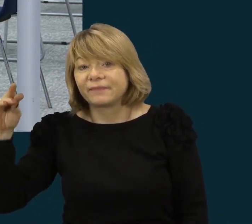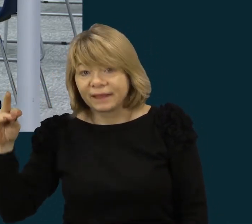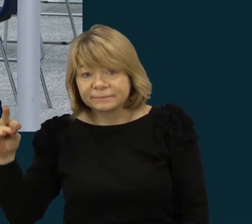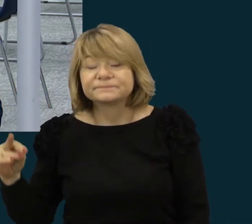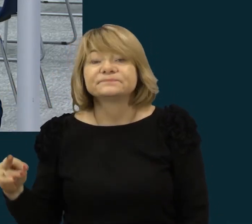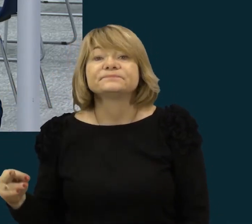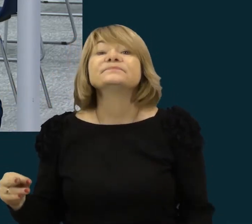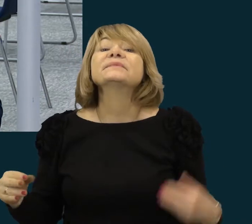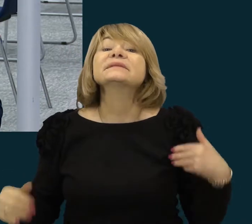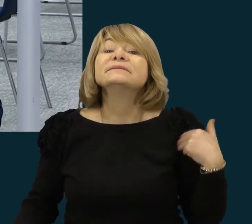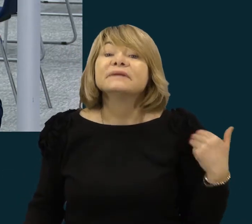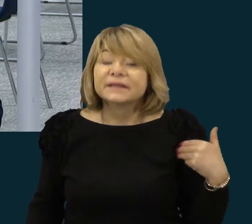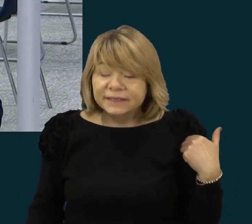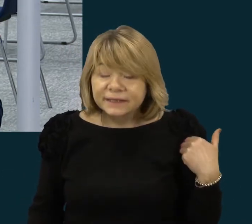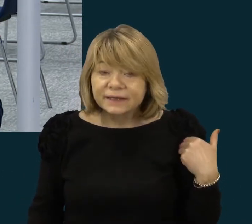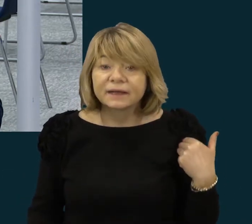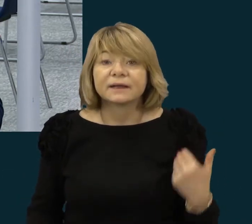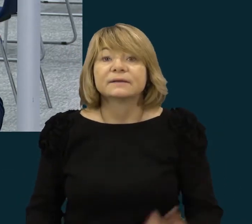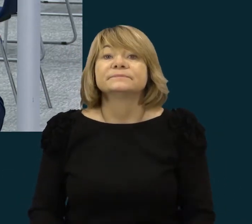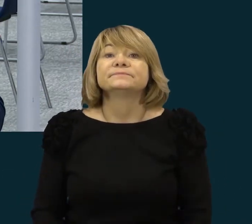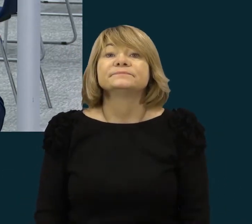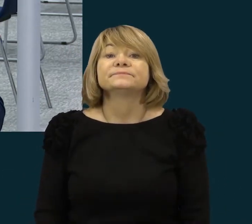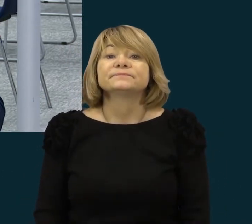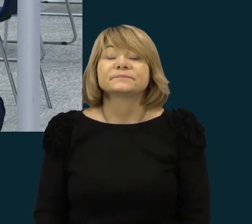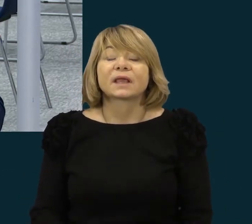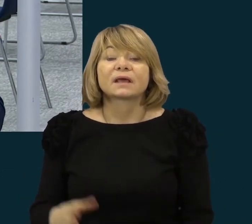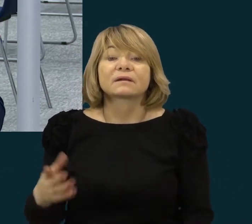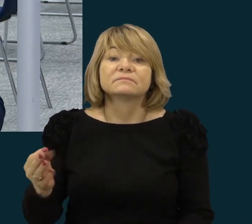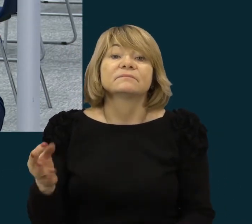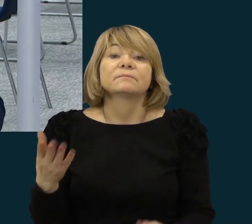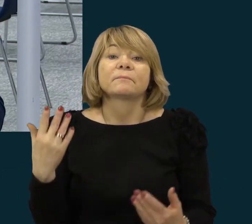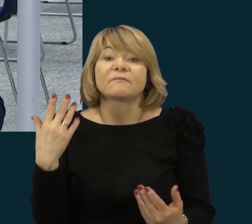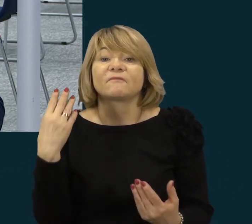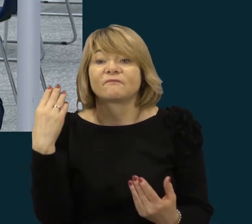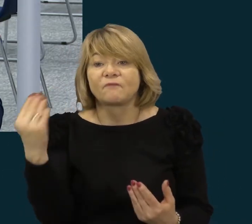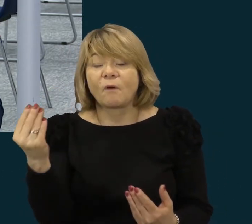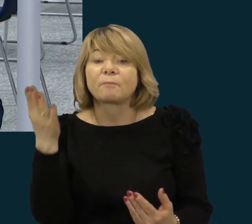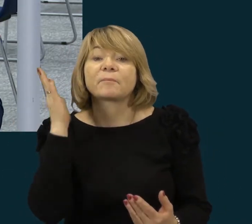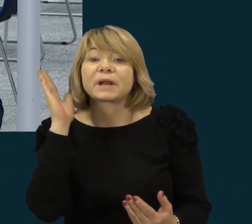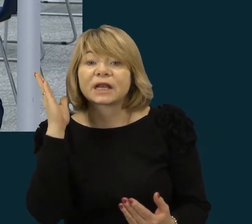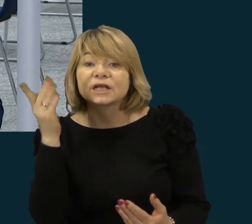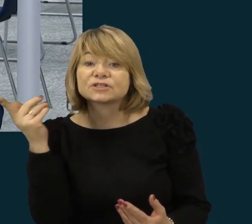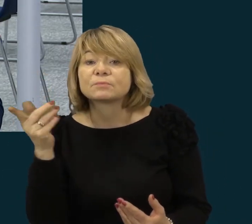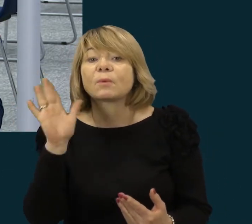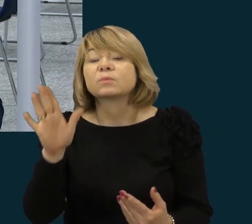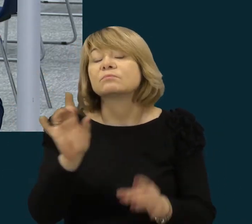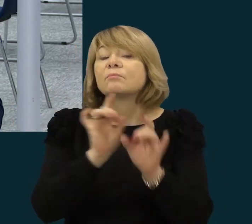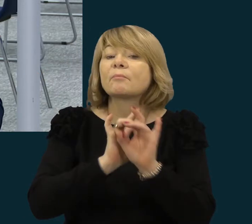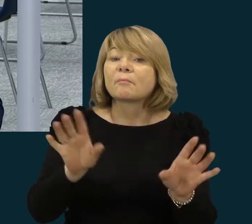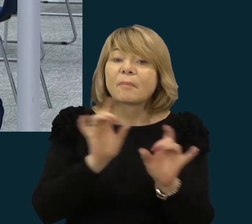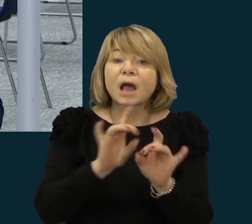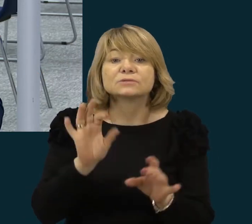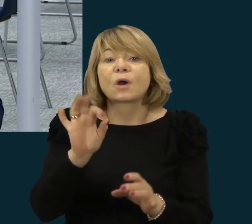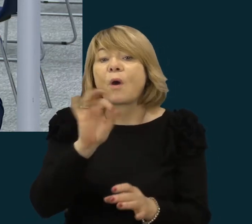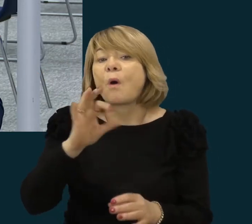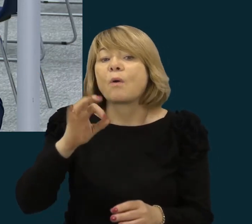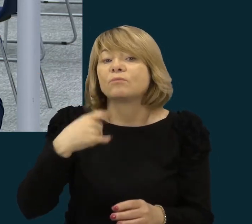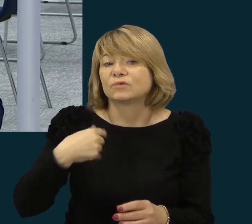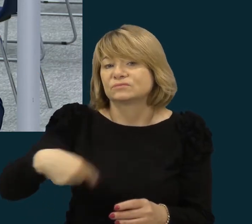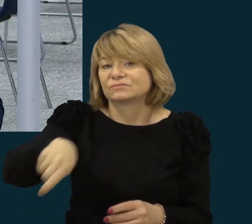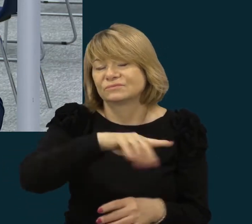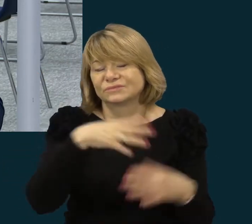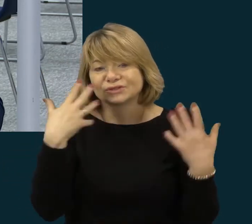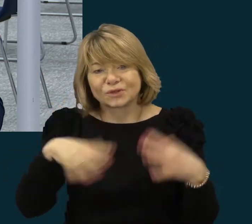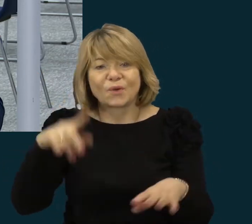Ir su Vitos pranešimas kalbėjęs apie mums visiems gerai pažįstamas